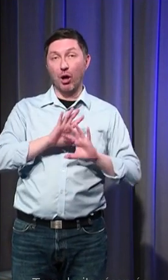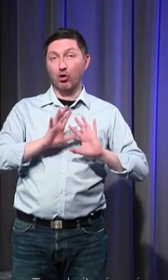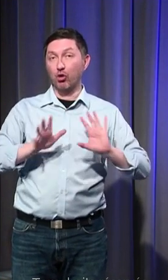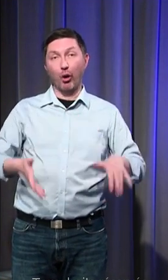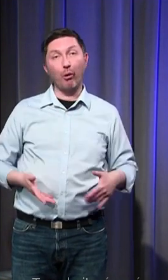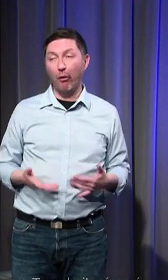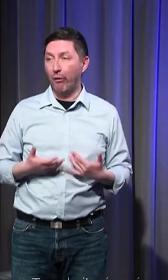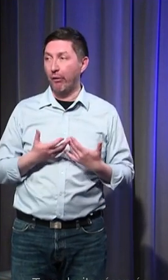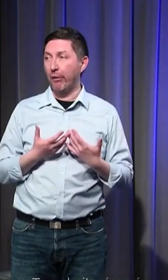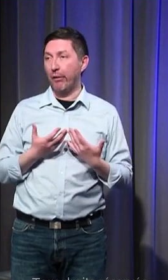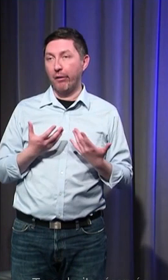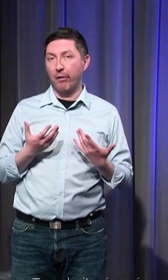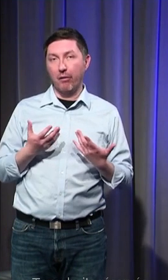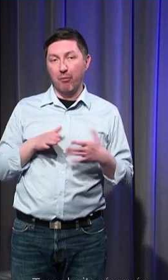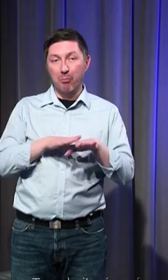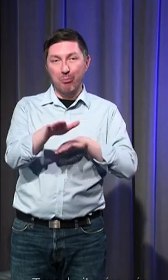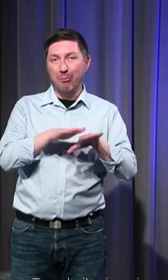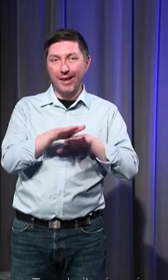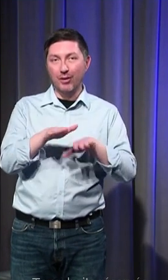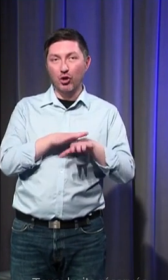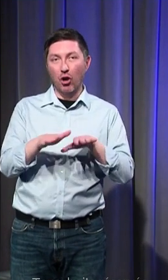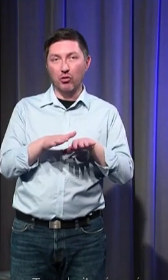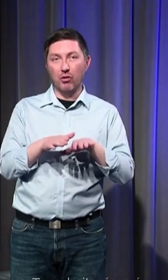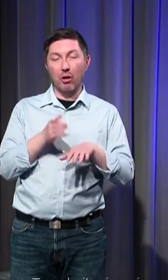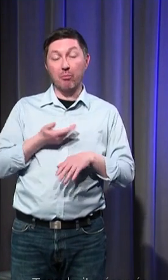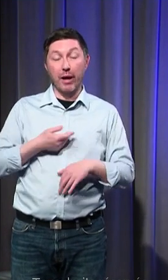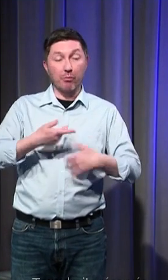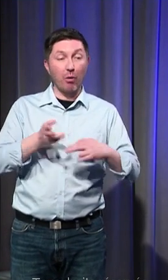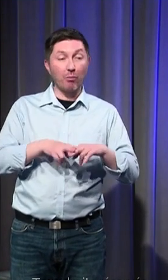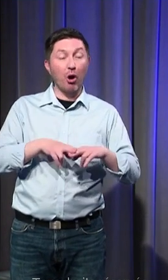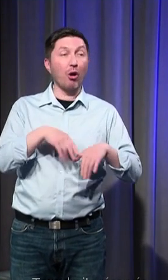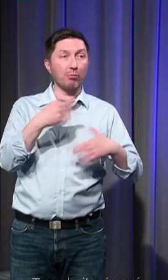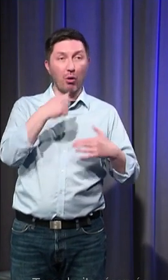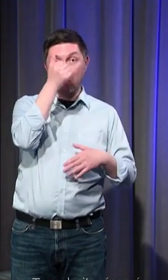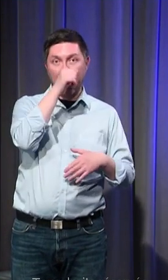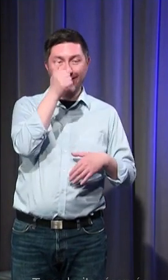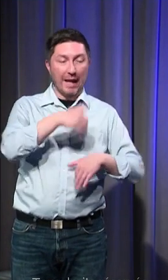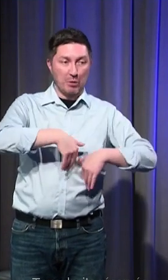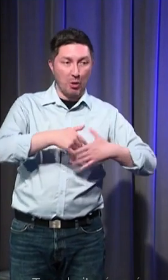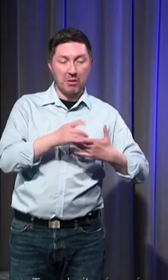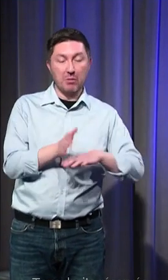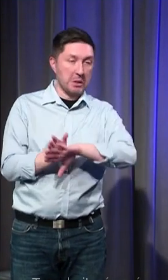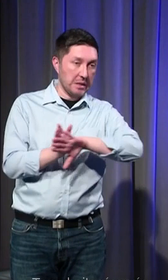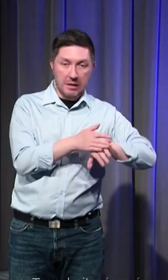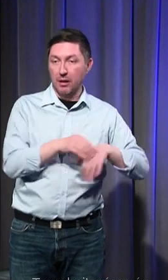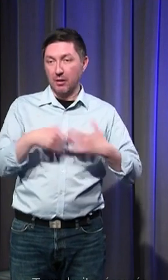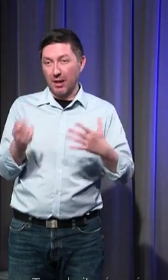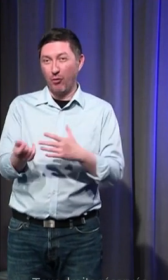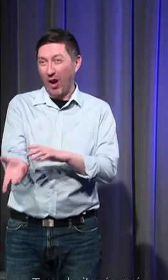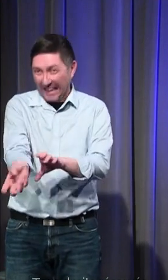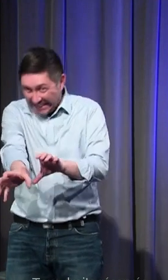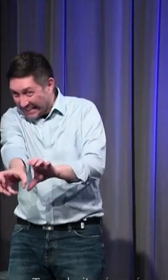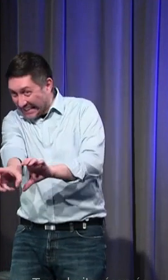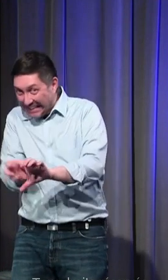scientifique de laisser la mère de côté puisqu'elle était baptisée pour tout faire pour extraire le fœtus donc